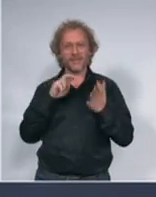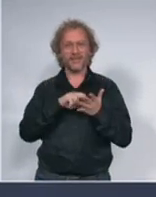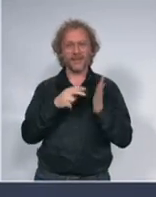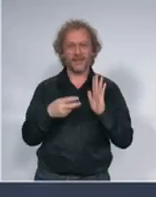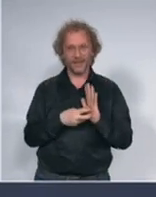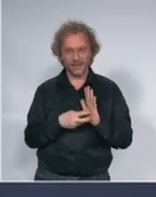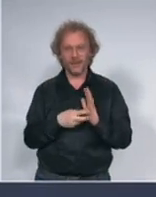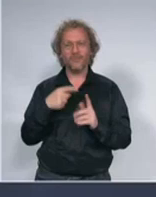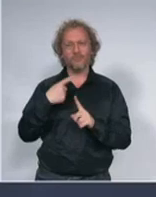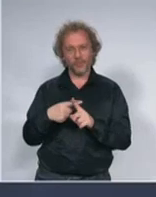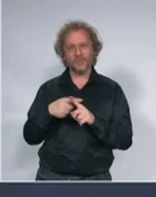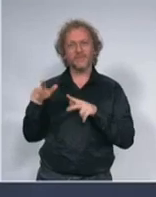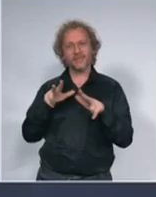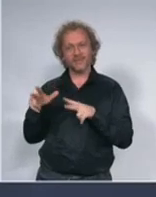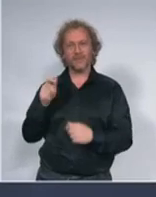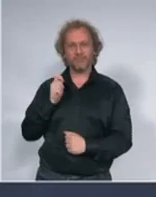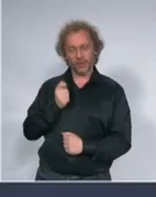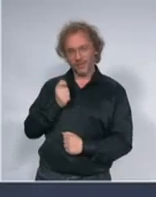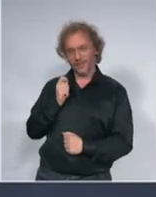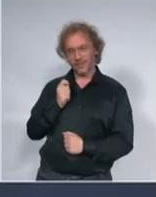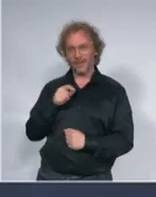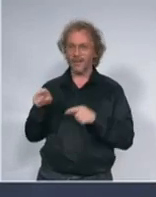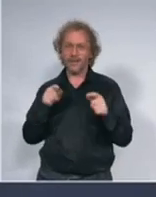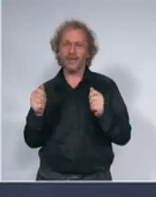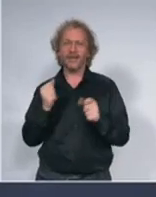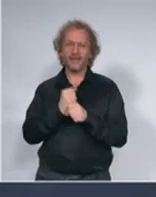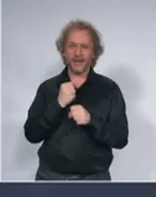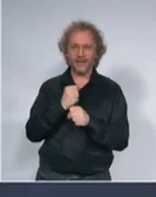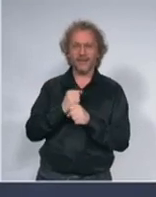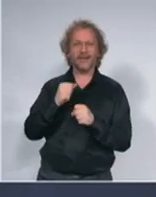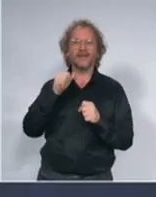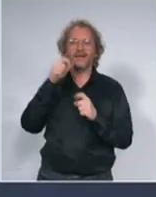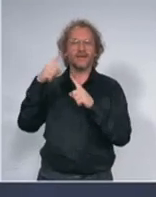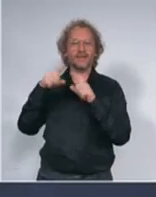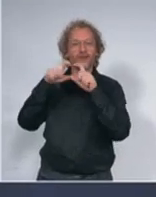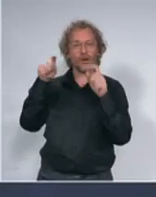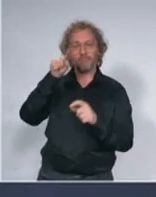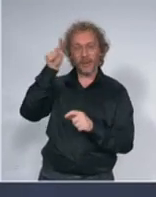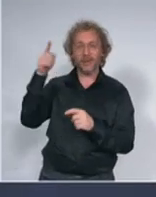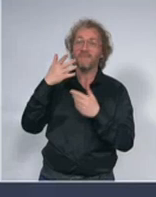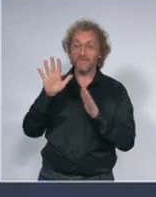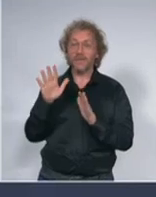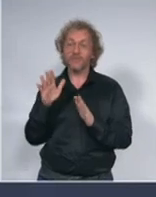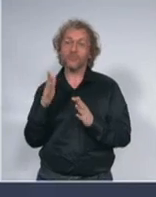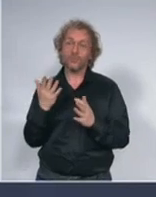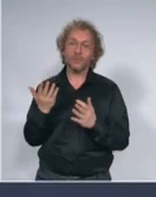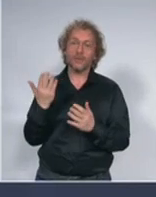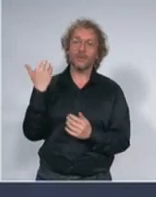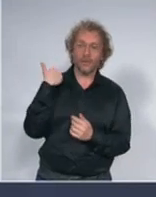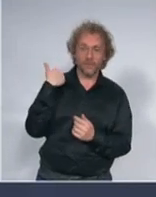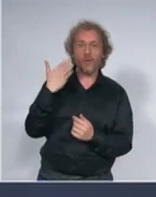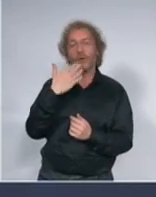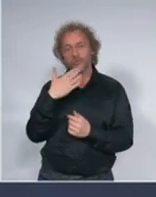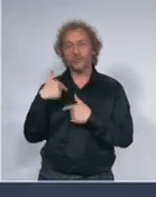unutrašnjih poslova rade sa nekim IT kompanijama koje se javile da volontiraju i